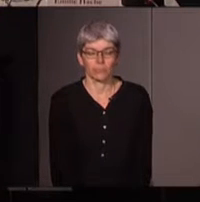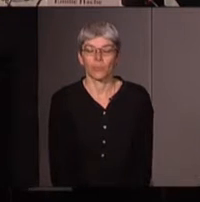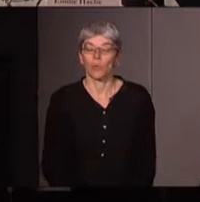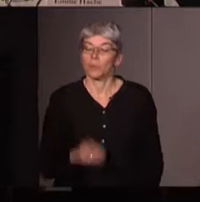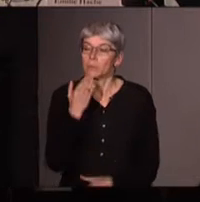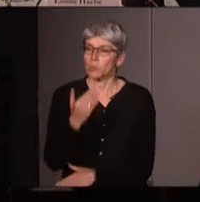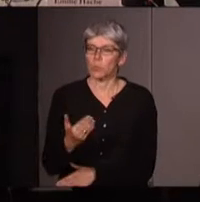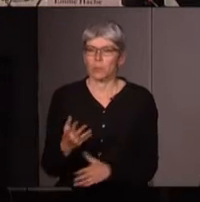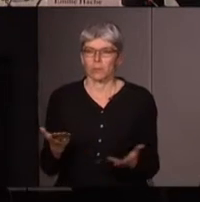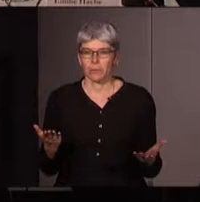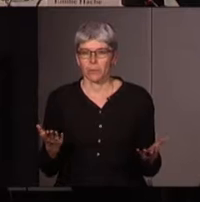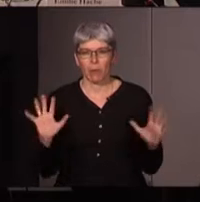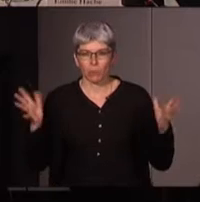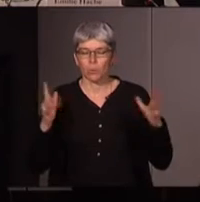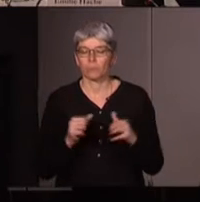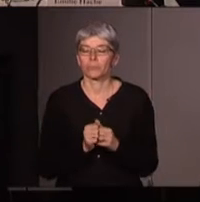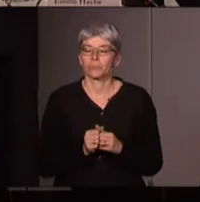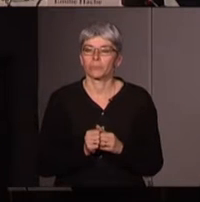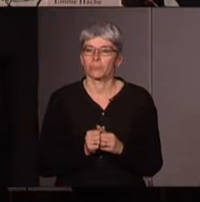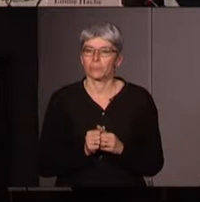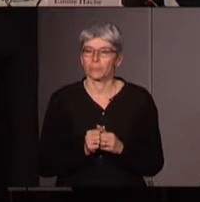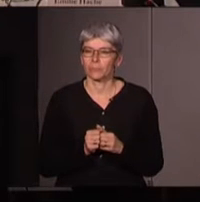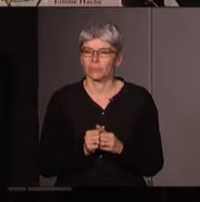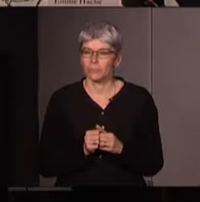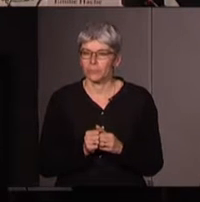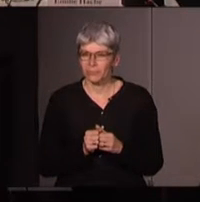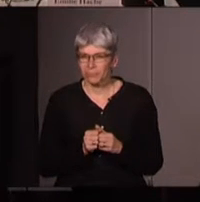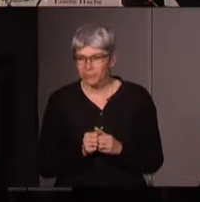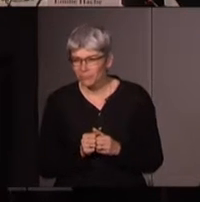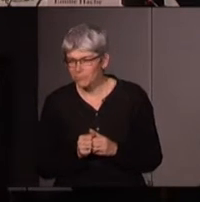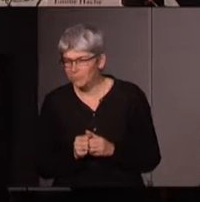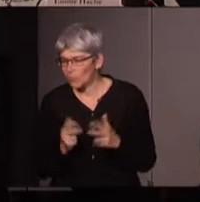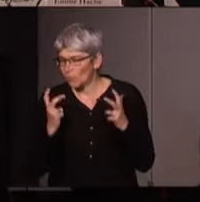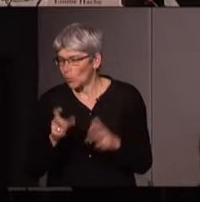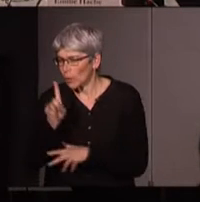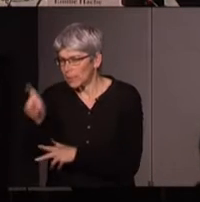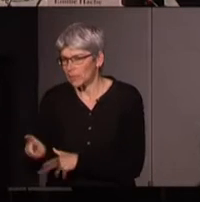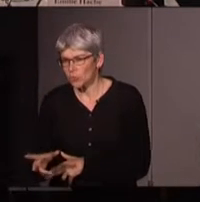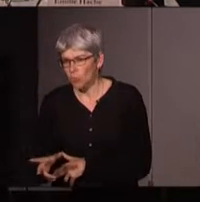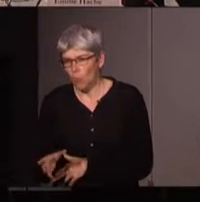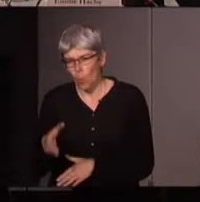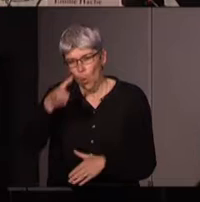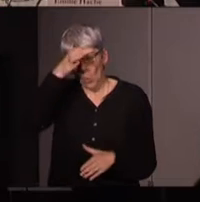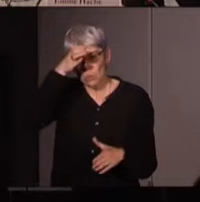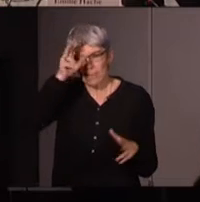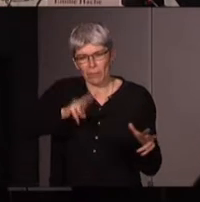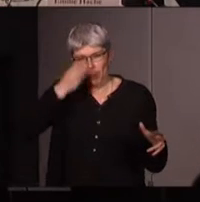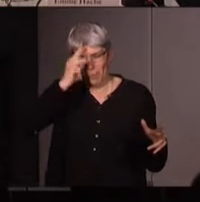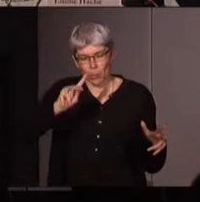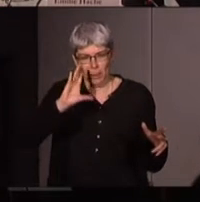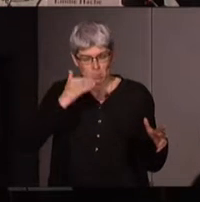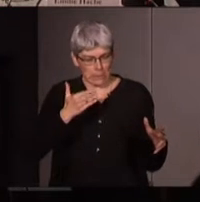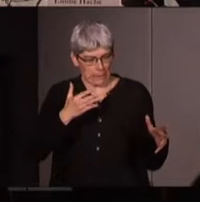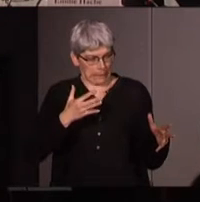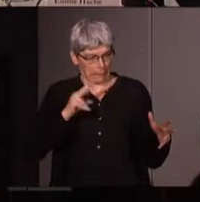oui bonjour tout d'abord bravo et c'est juste avant que le débat commence je voulais juste poser une question il y un concept que je n pas compris et du coup ça m'a